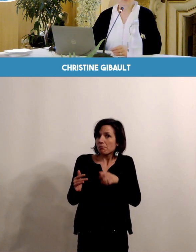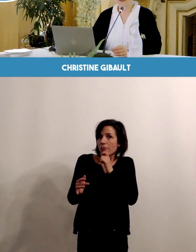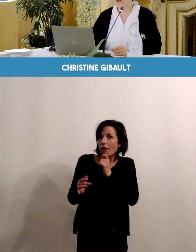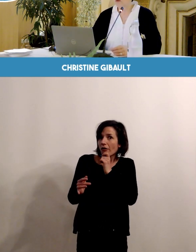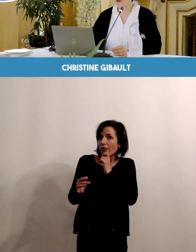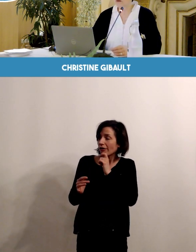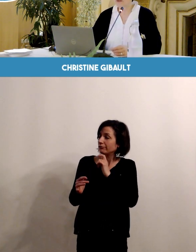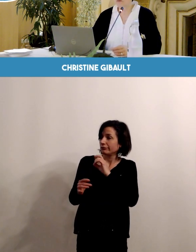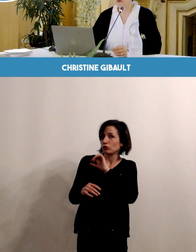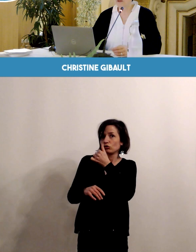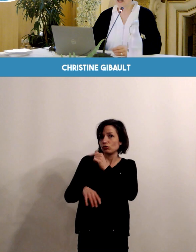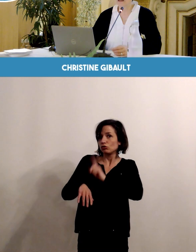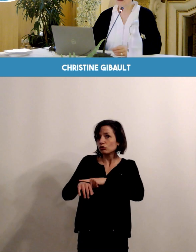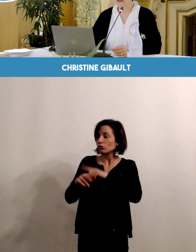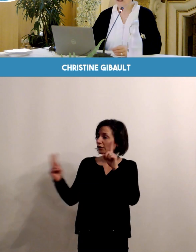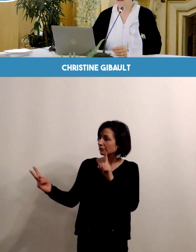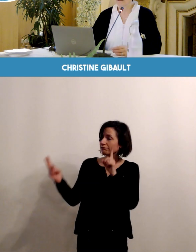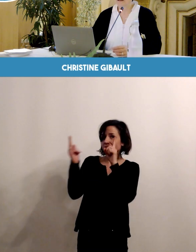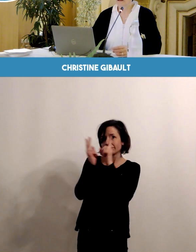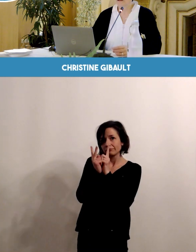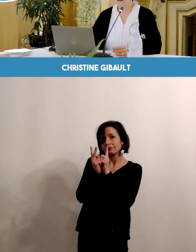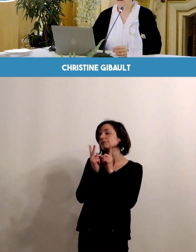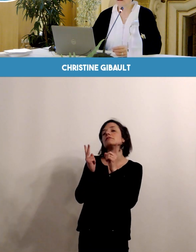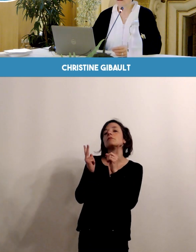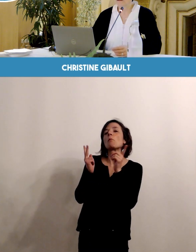une consultation préconceptionnelle ?